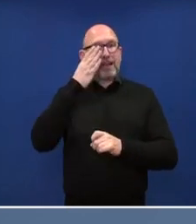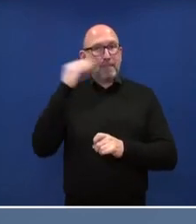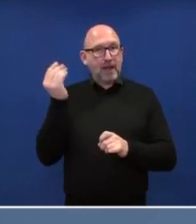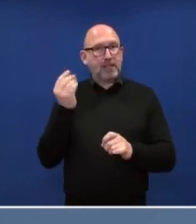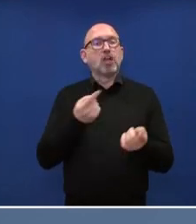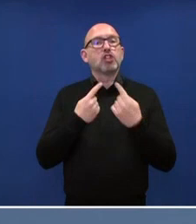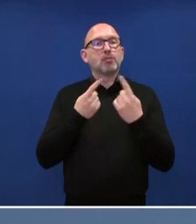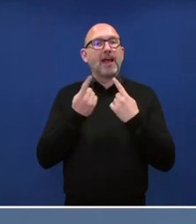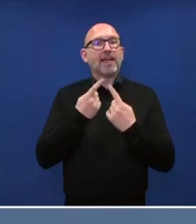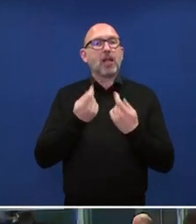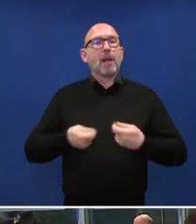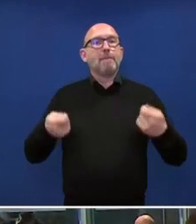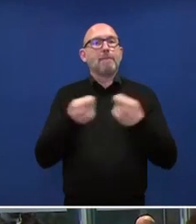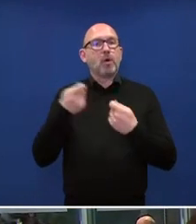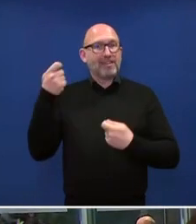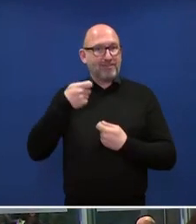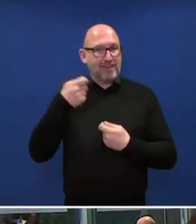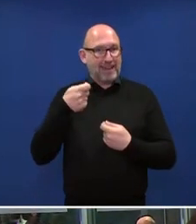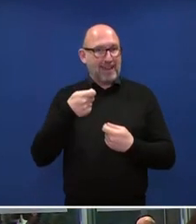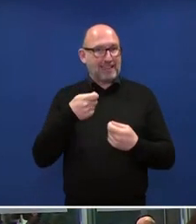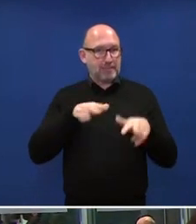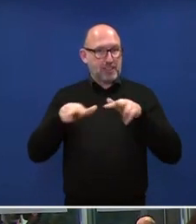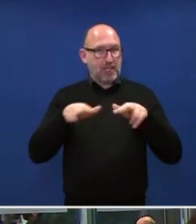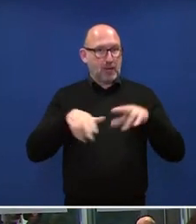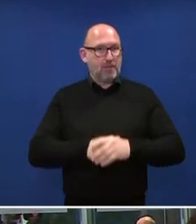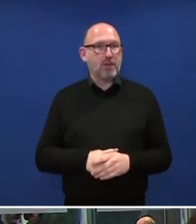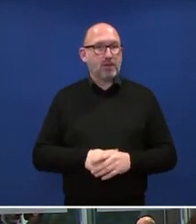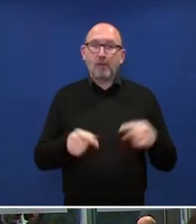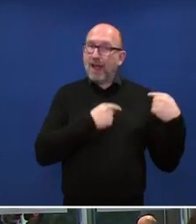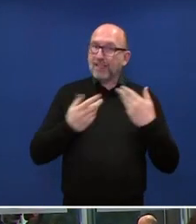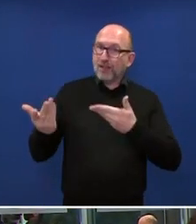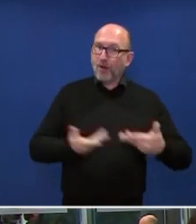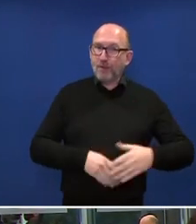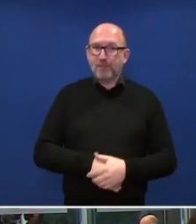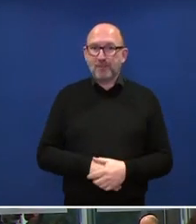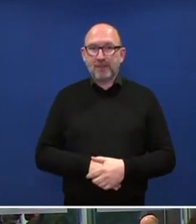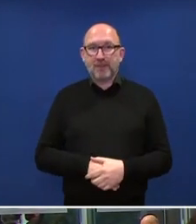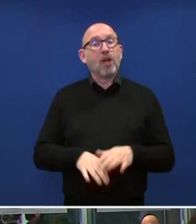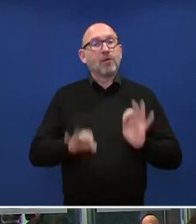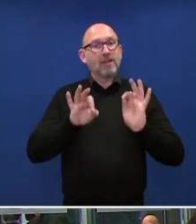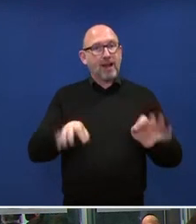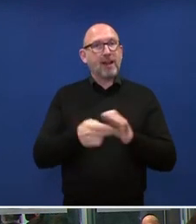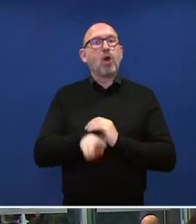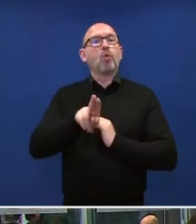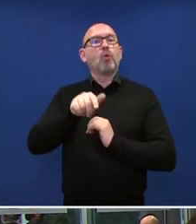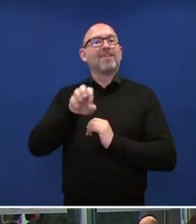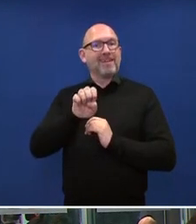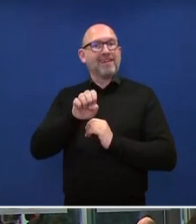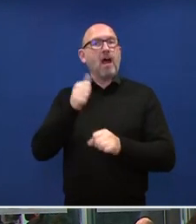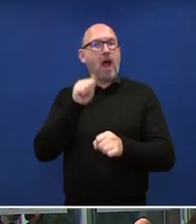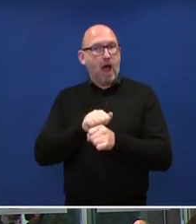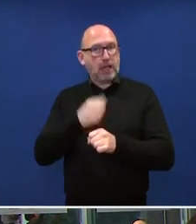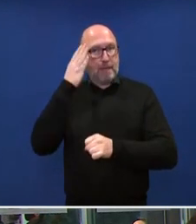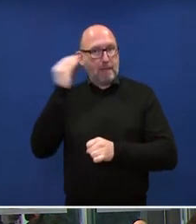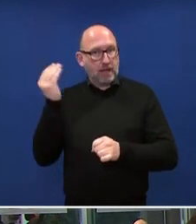Bundesfinanzministeriums. Herzlich willkommen, Frau Hartmann, und wenn Sie ein paar Sätze zu sich sagen. Guten Tag und vielen Dank. Mein Name ist Uta Hartmann. Ich bin seit